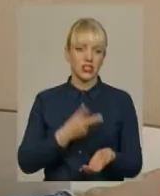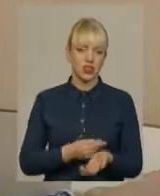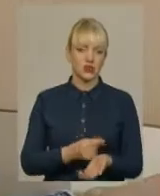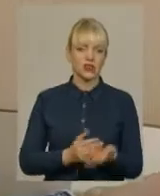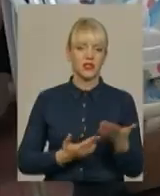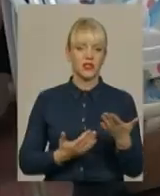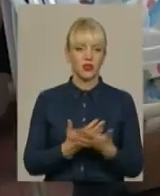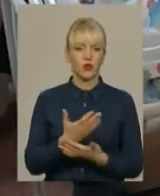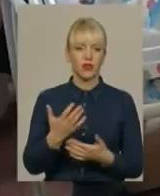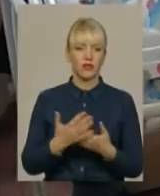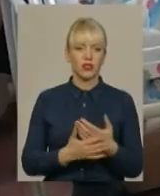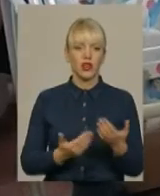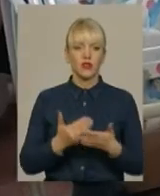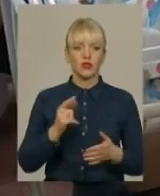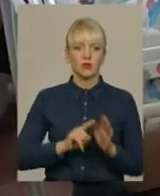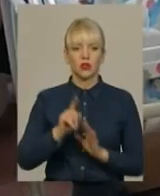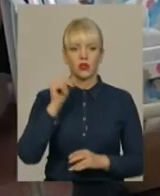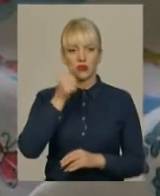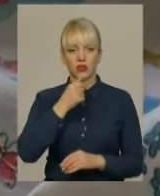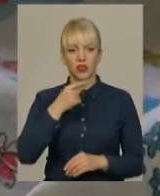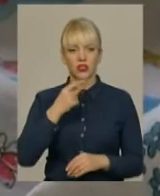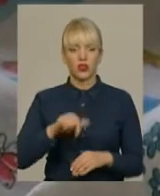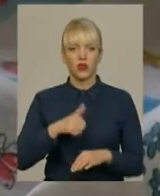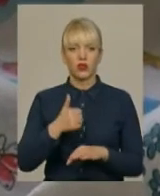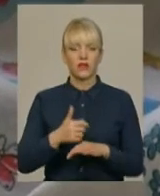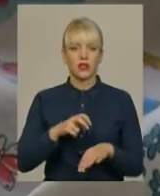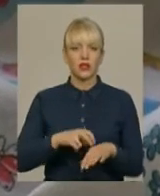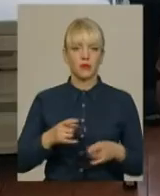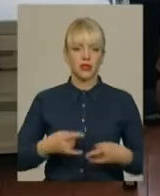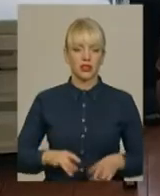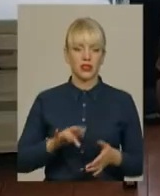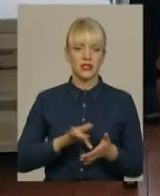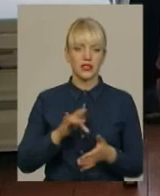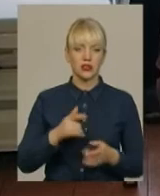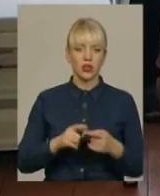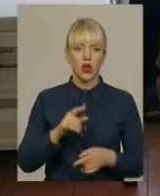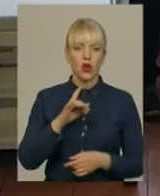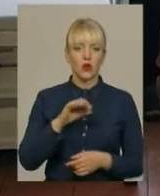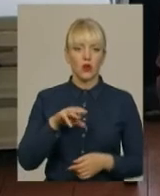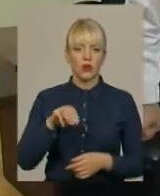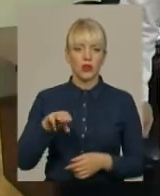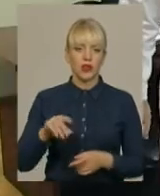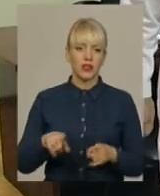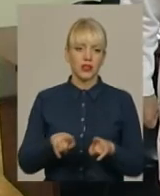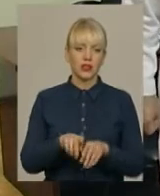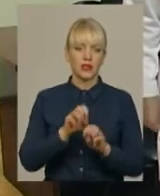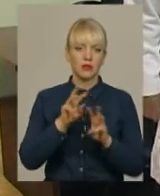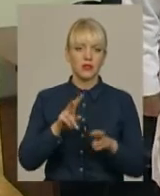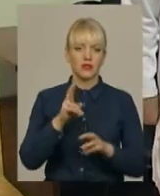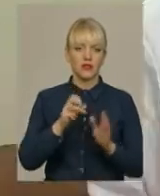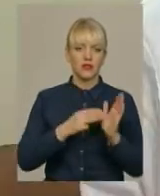рукавички. Від початку року, каже головний лікар перинатального центру Андрій Ропотан, таким чином забезпечили 280